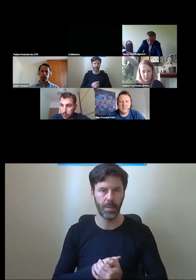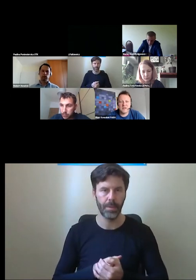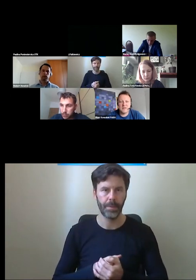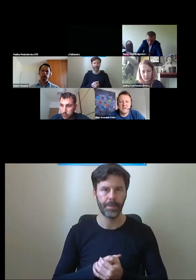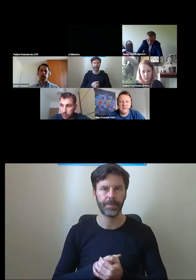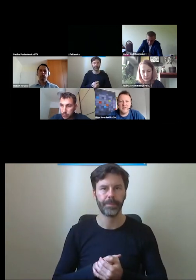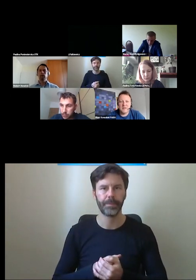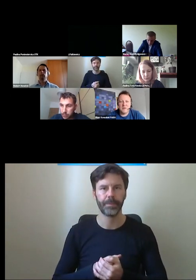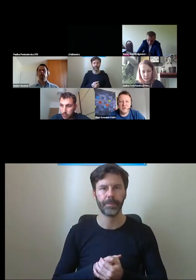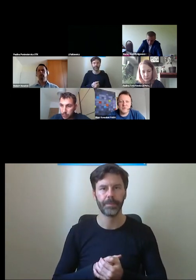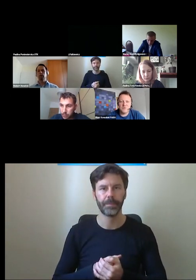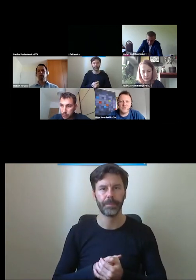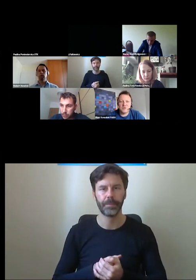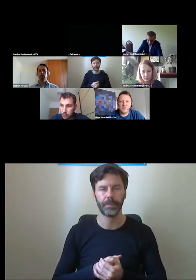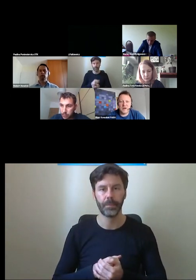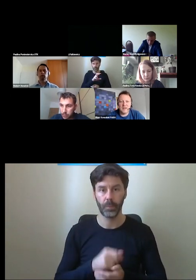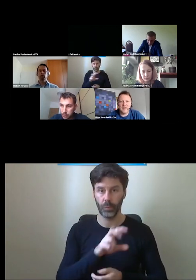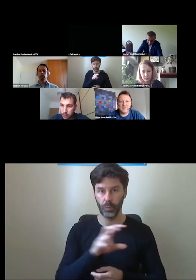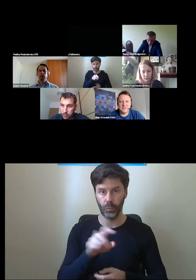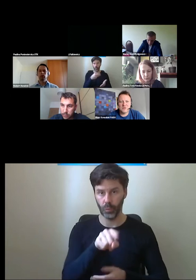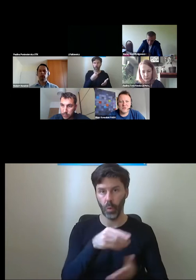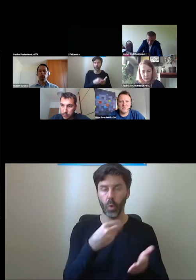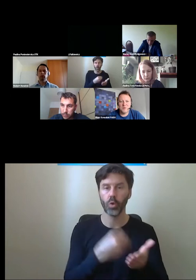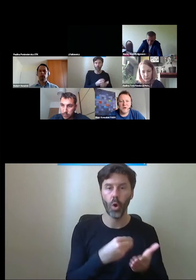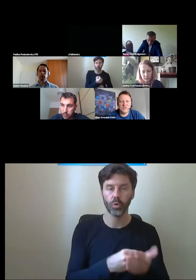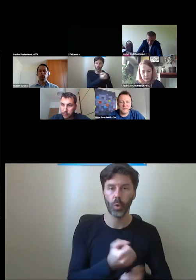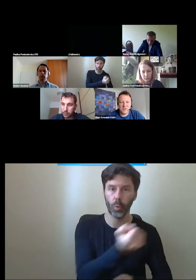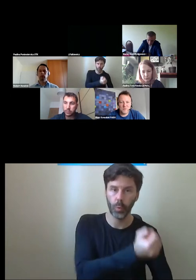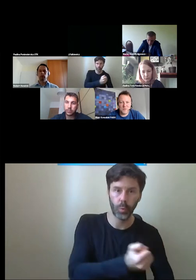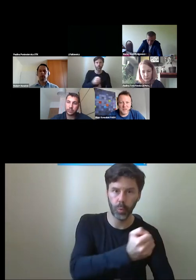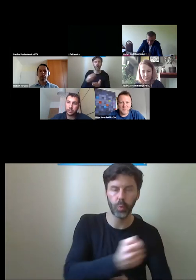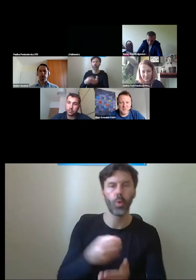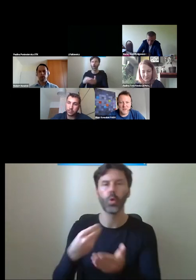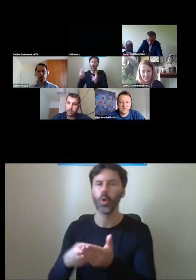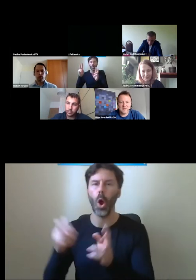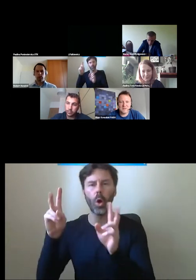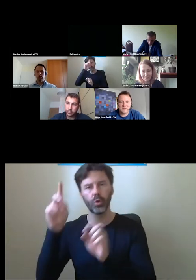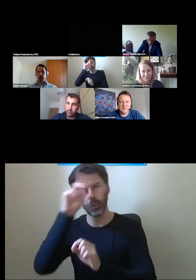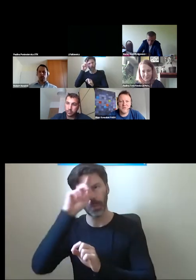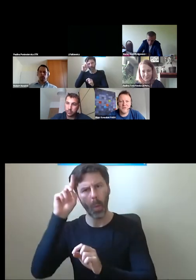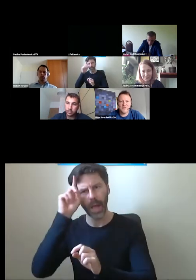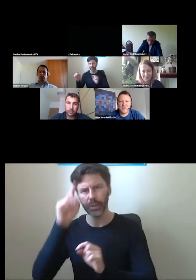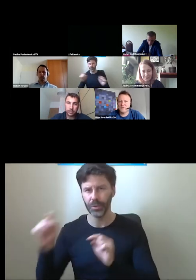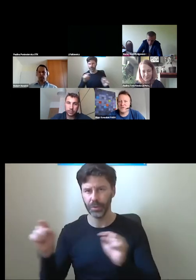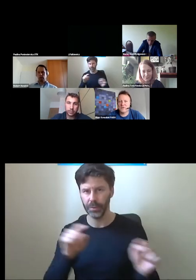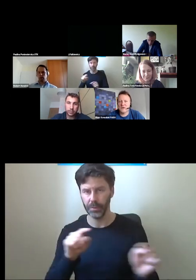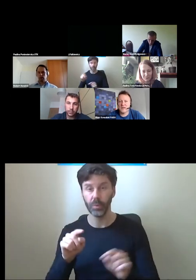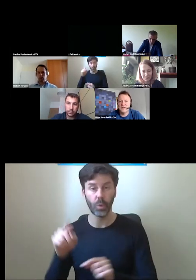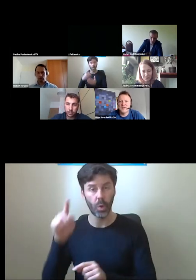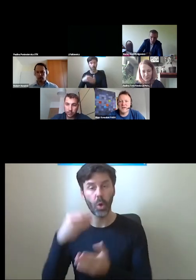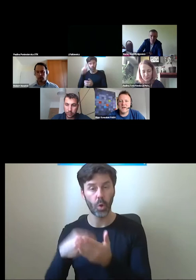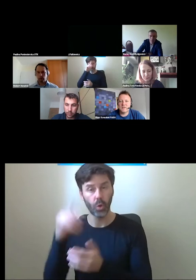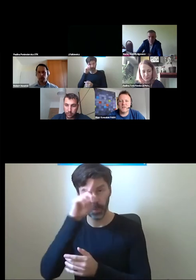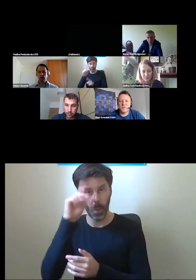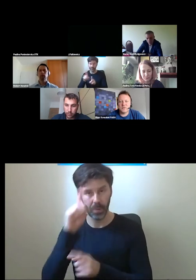kwestię kosztu użytkowania z kosztem społecznym, tak bym to nazwał, tak? Z komfortem użytkowania.